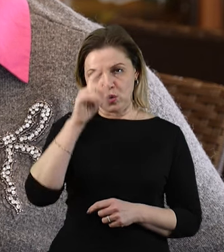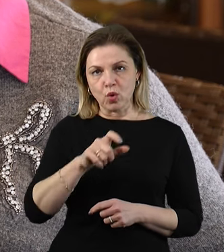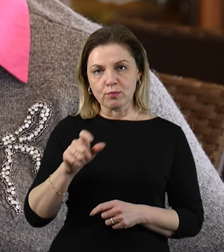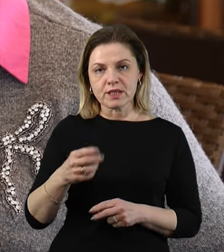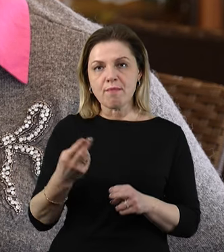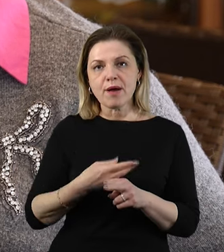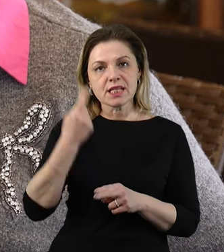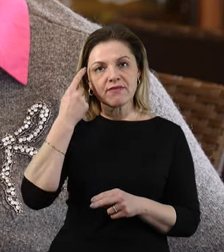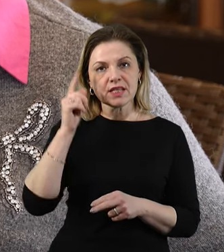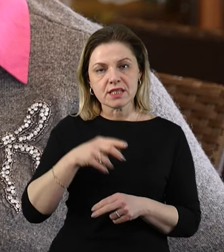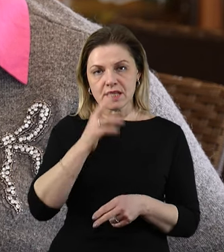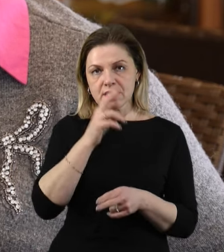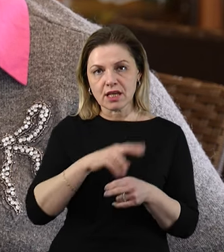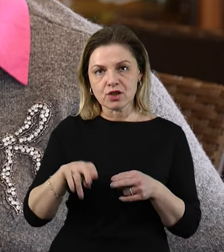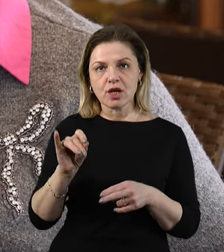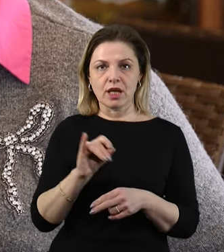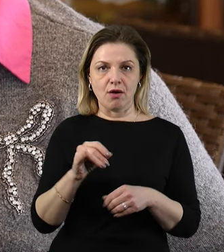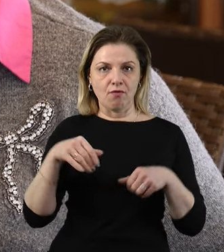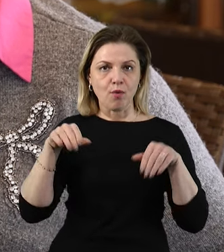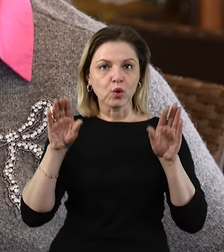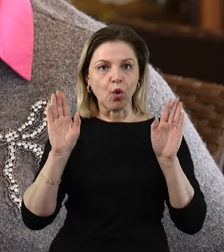і в полоні.